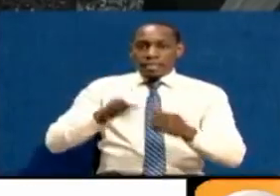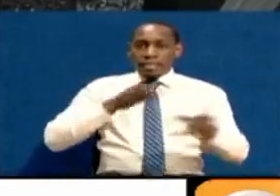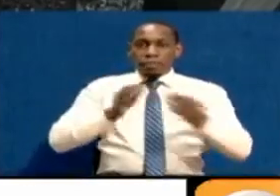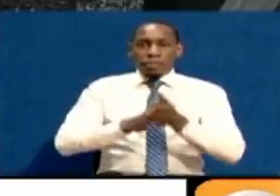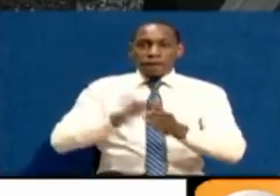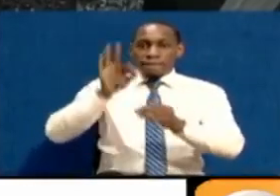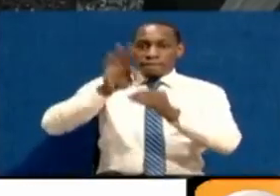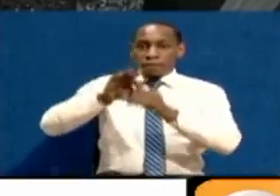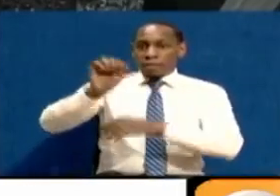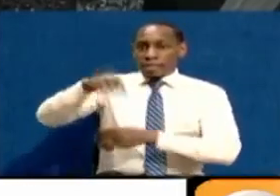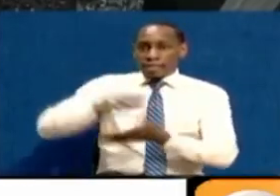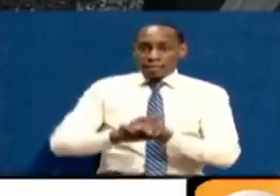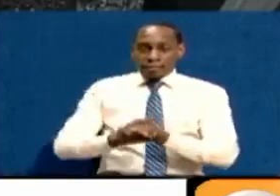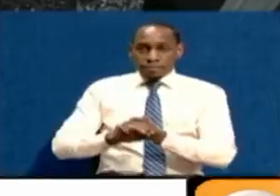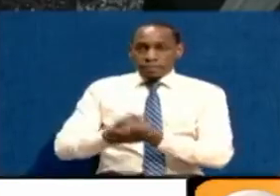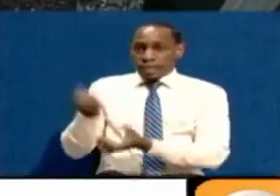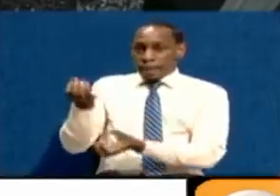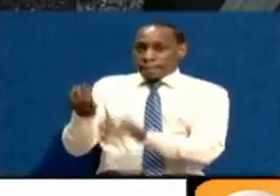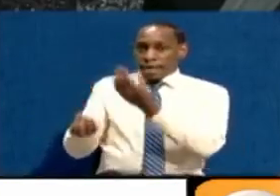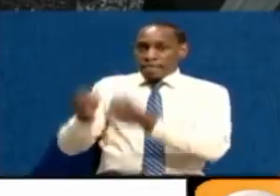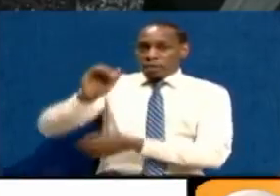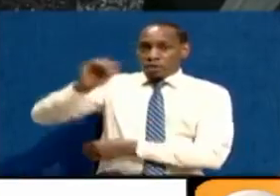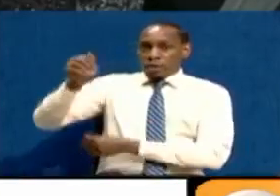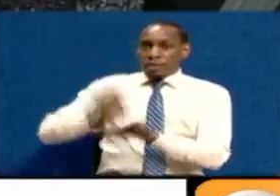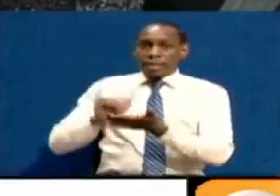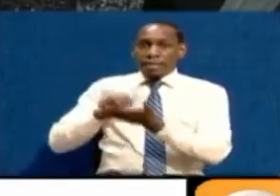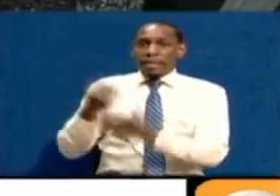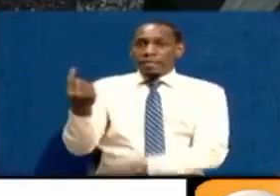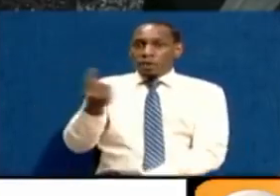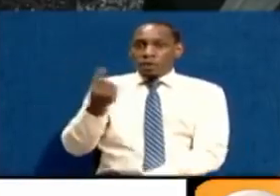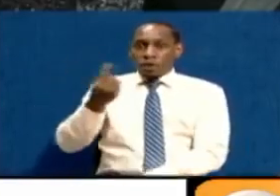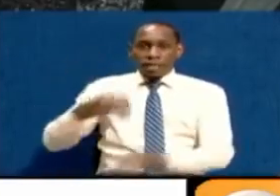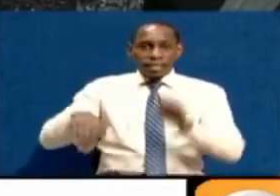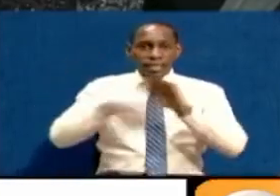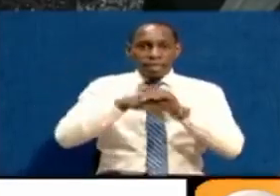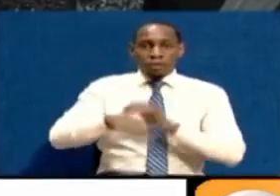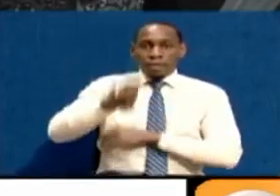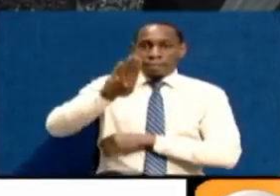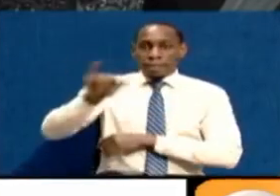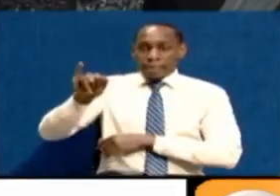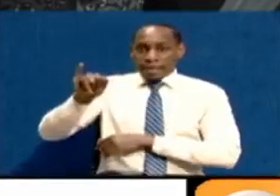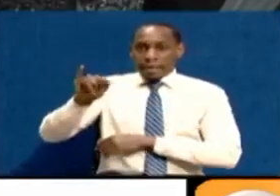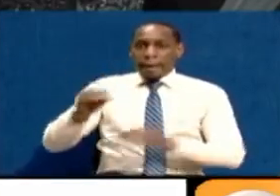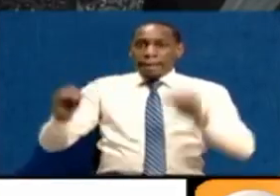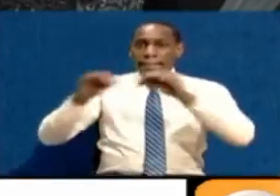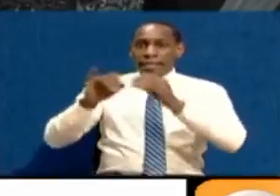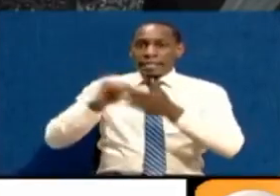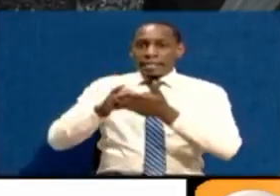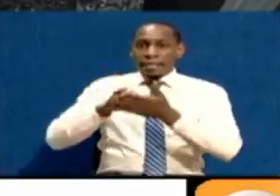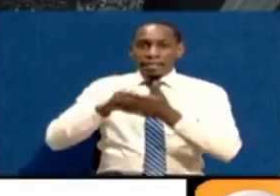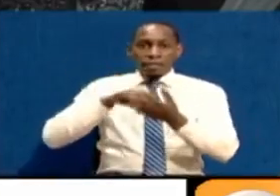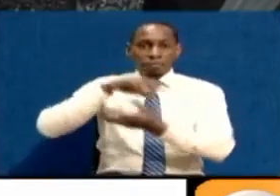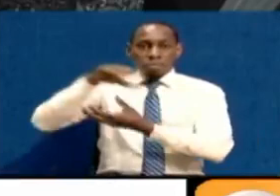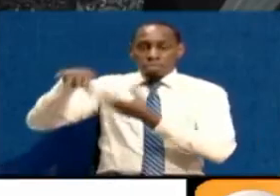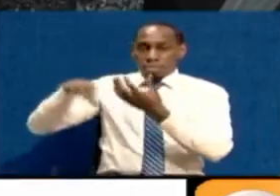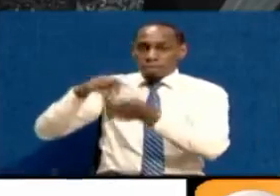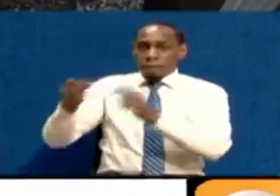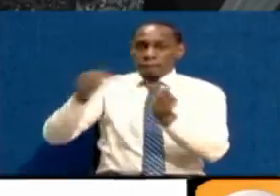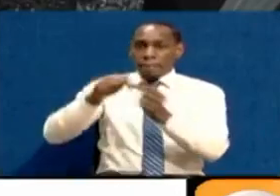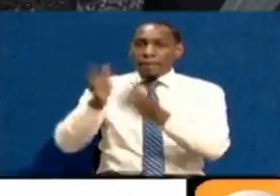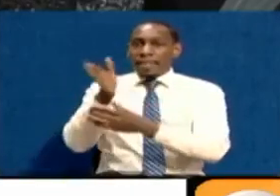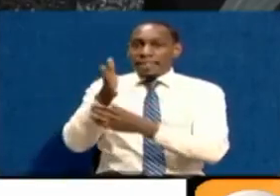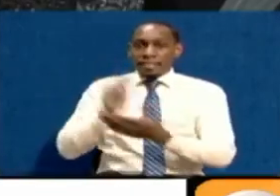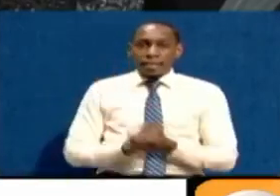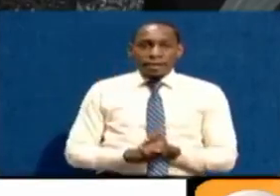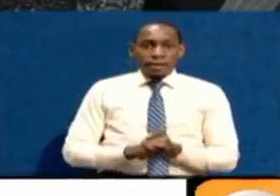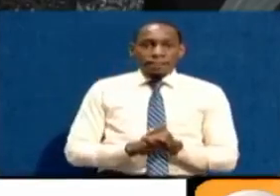kura ya ndio. Bunge la county ya Baringo ndilo lapeke kupiga teke mswada huo katika kikau kilicho shayani mihemko sikal hamisi.